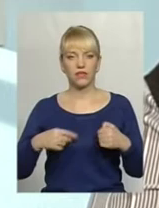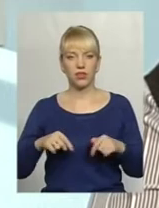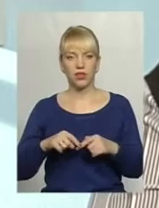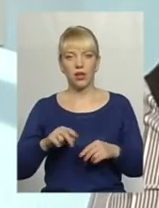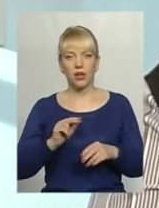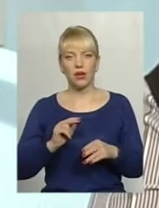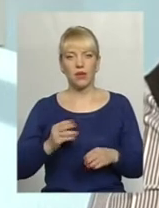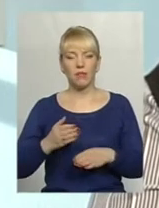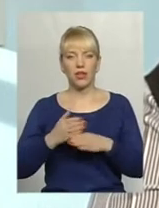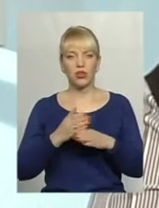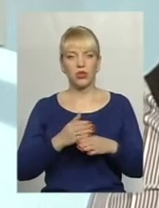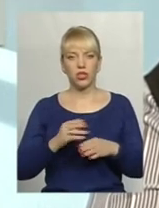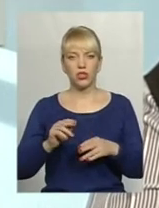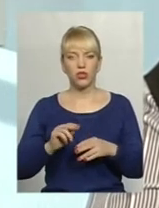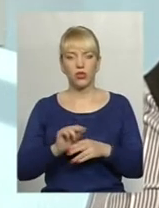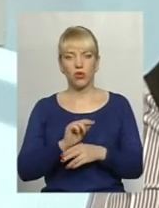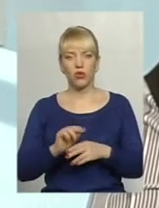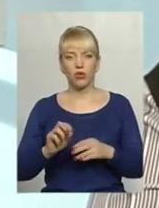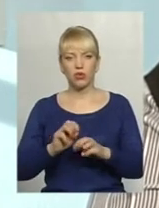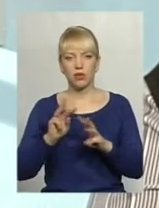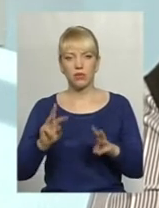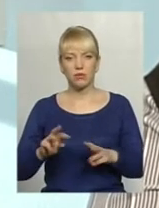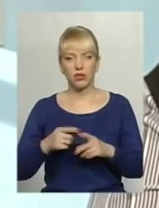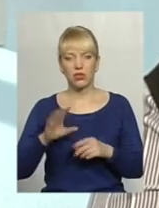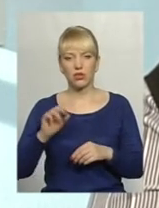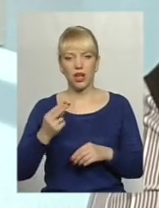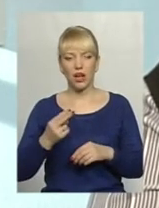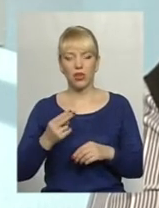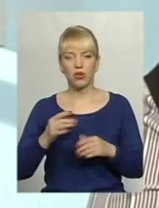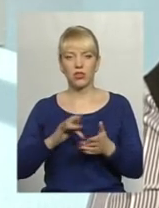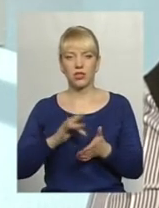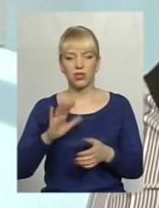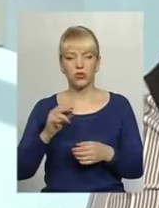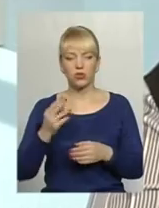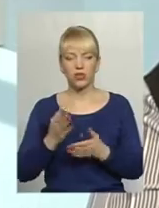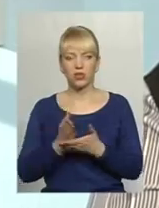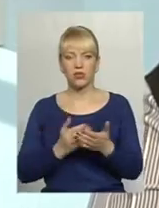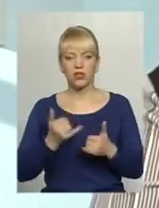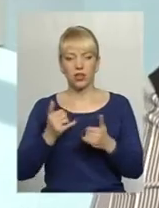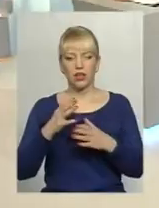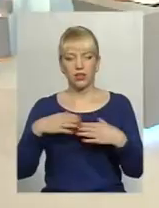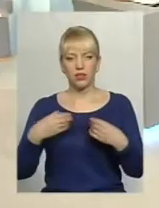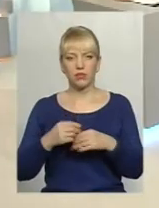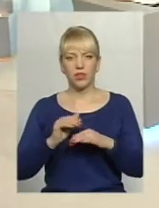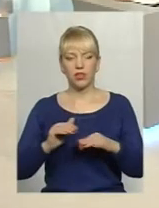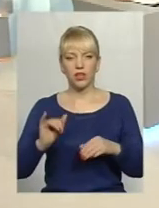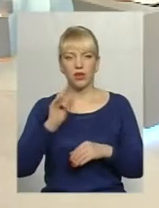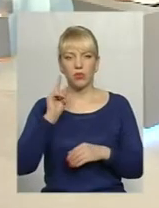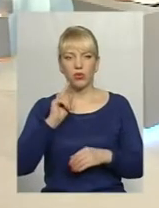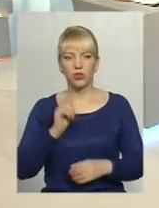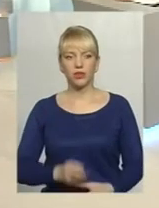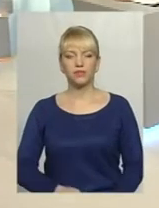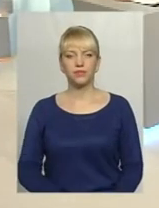методичного забезпечення соціальної роботи Хмельницького обласного центру соціальних служб для сім'ї, дітей та молоді. Доброго дня.